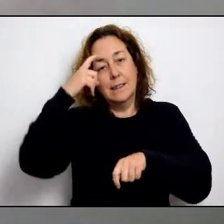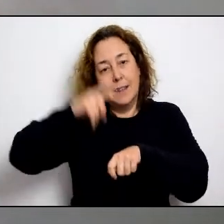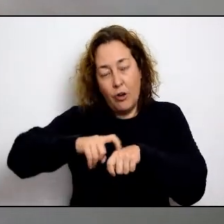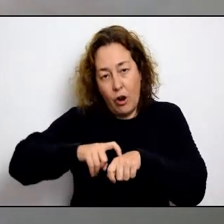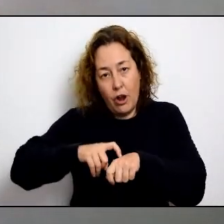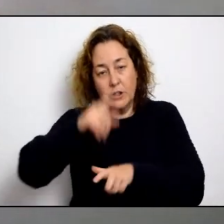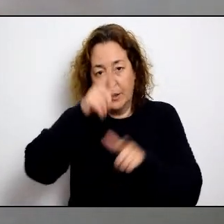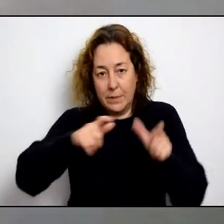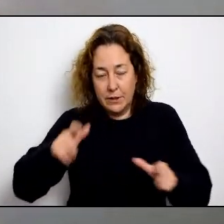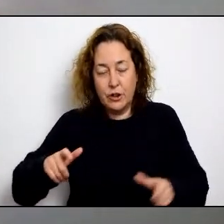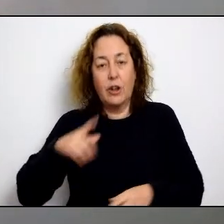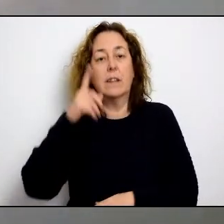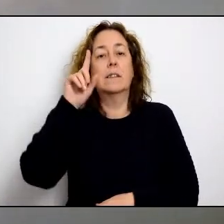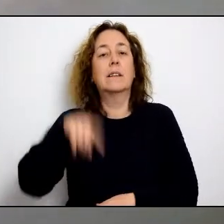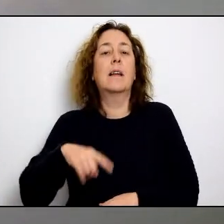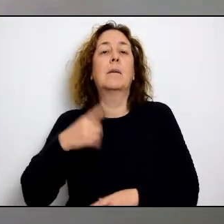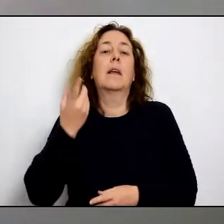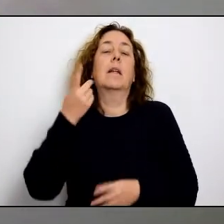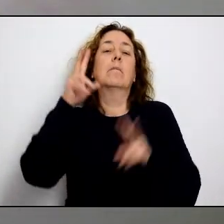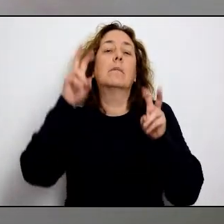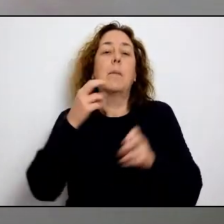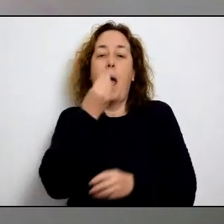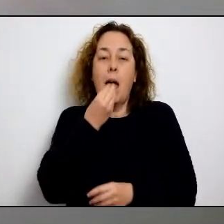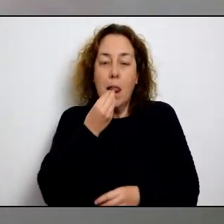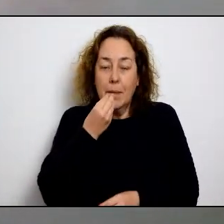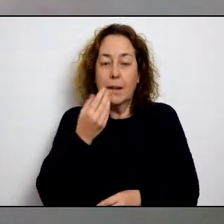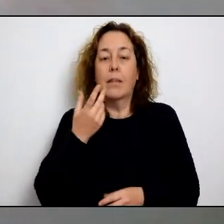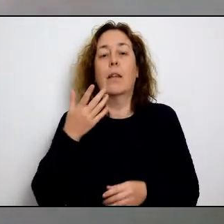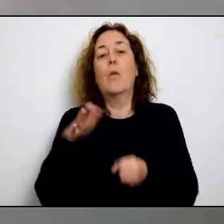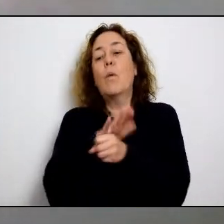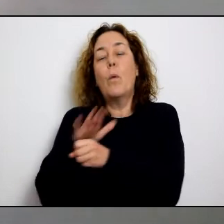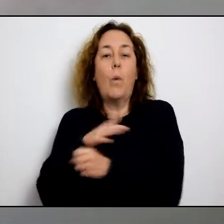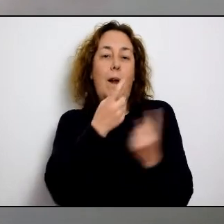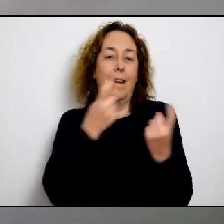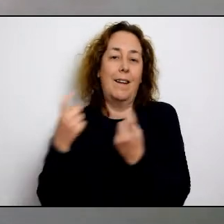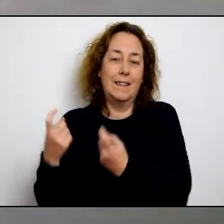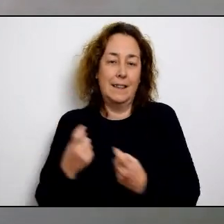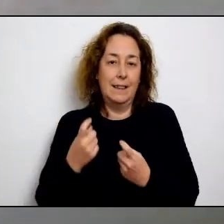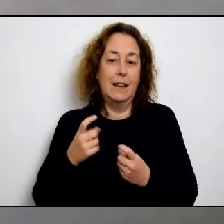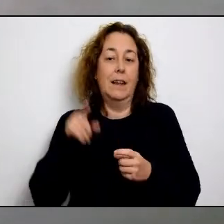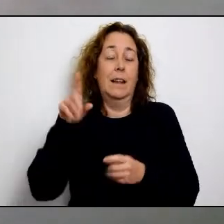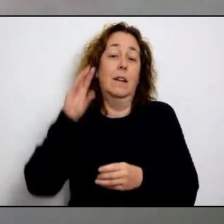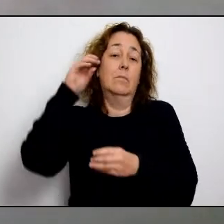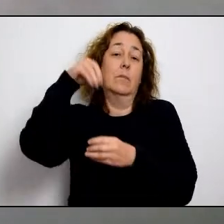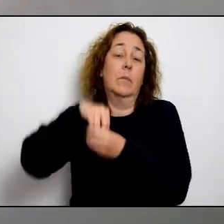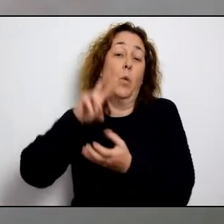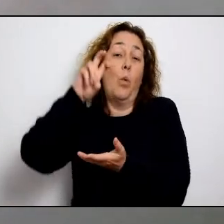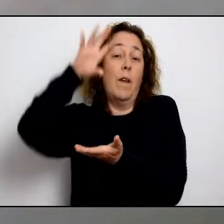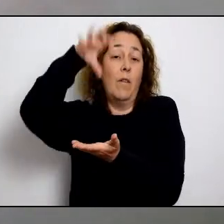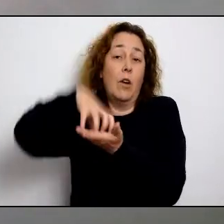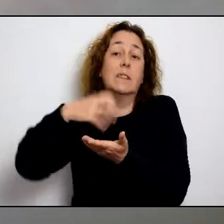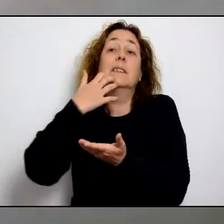molts de contractació de personal sociosanitari, de fer l'atenció més de caràcter psicològic d'aquestes persones, de la part de l